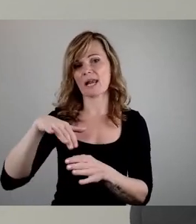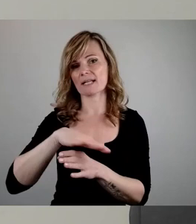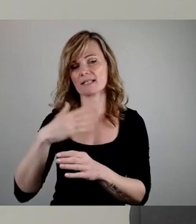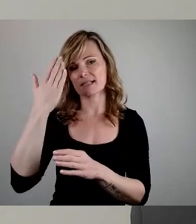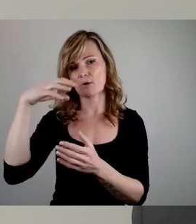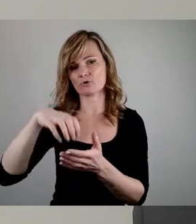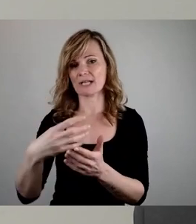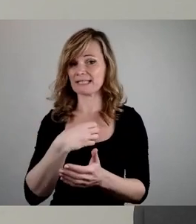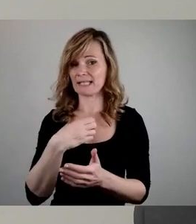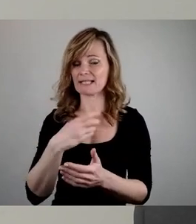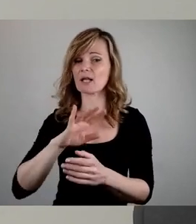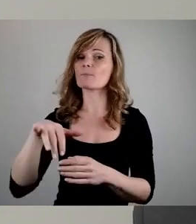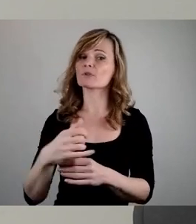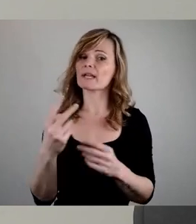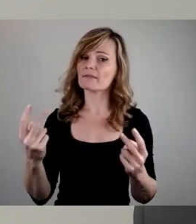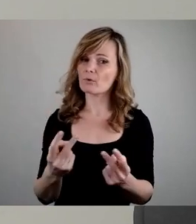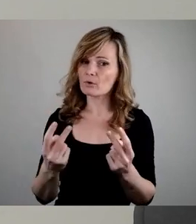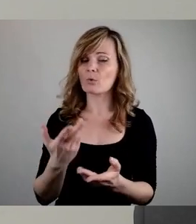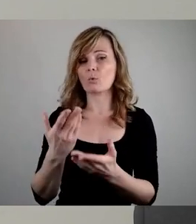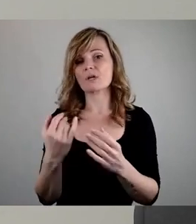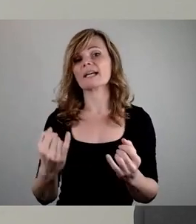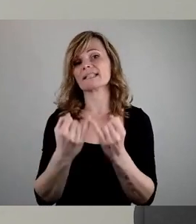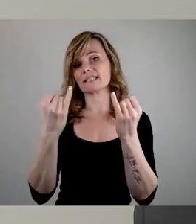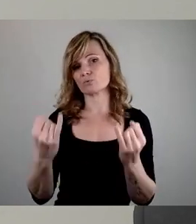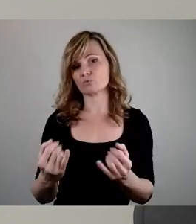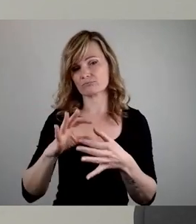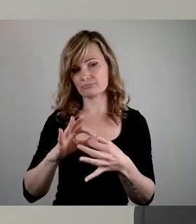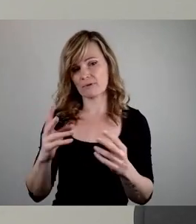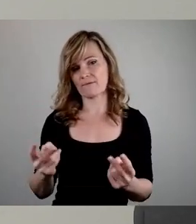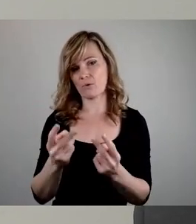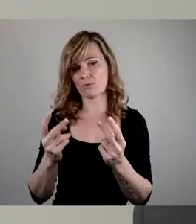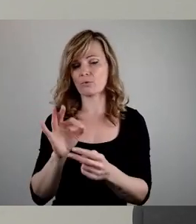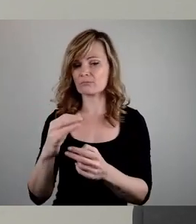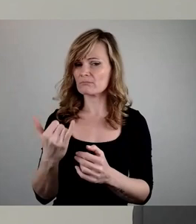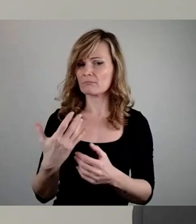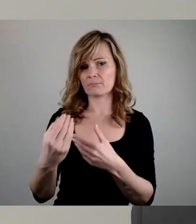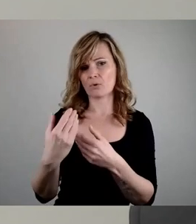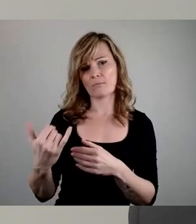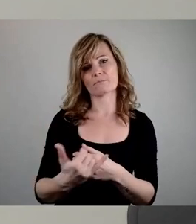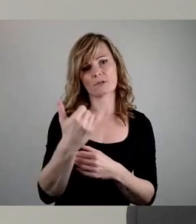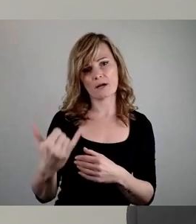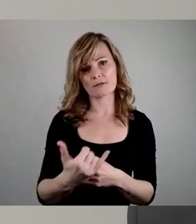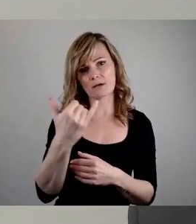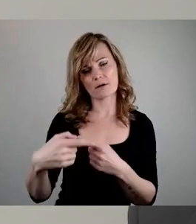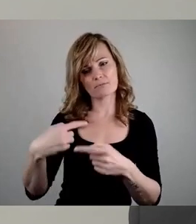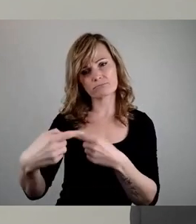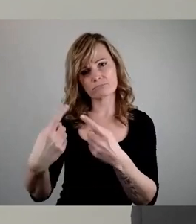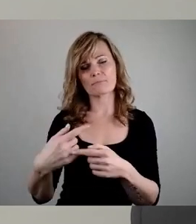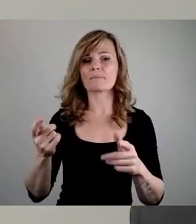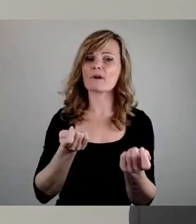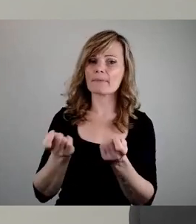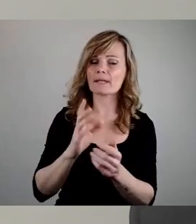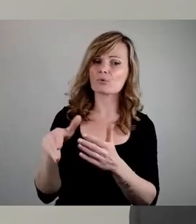Projektförderung oder institutionell gefördert werden, um eben ganzjährig auch entsprechende Veranstaltungen und Vermittlungsangebote zu